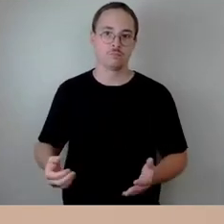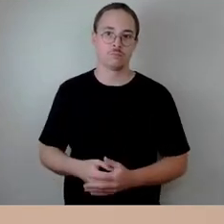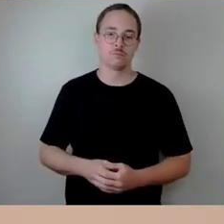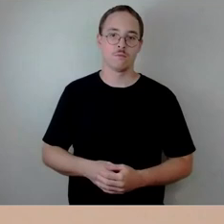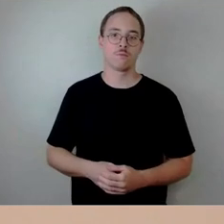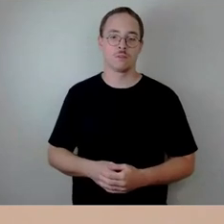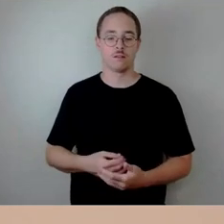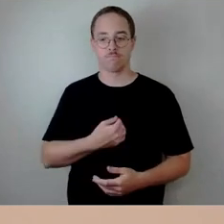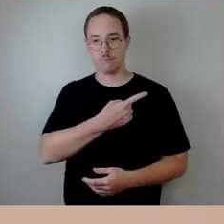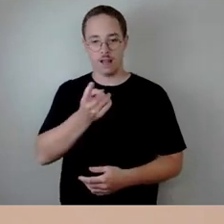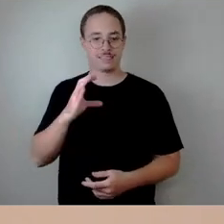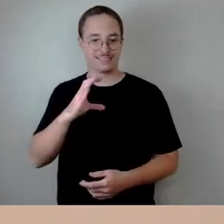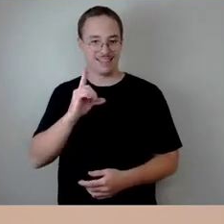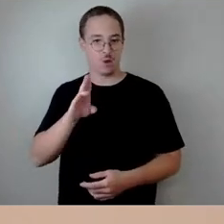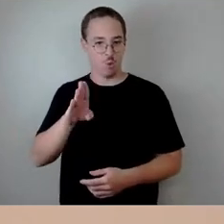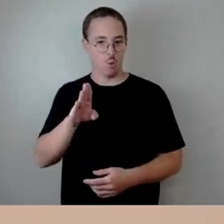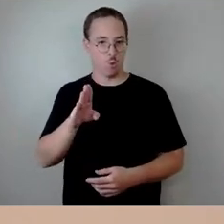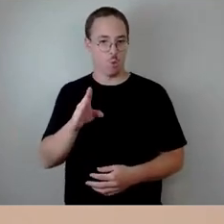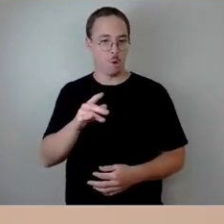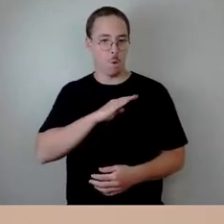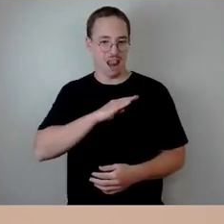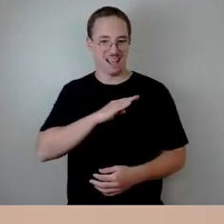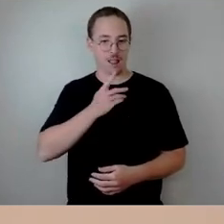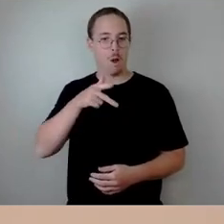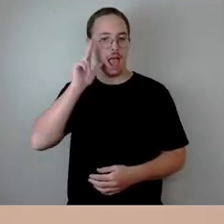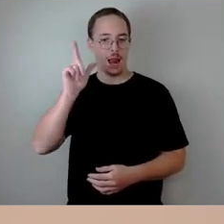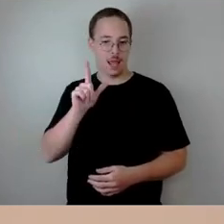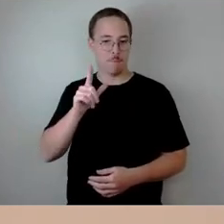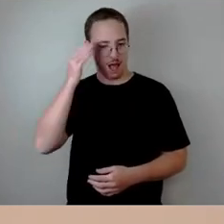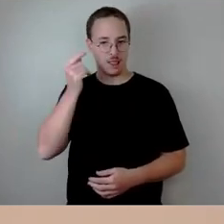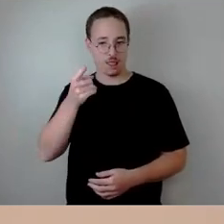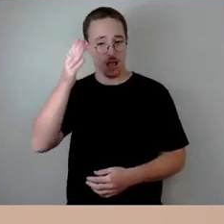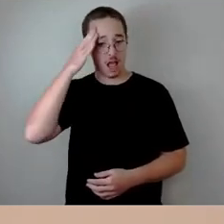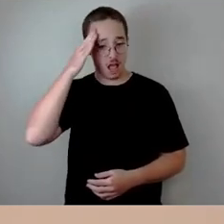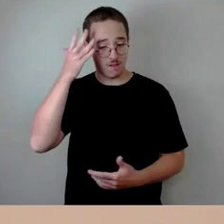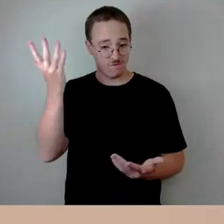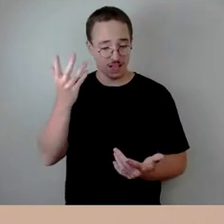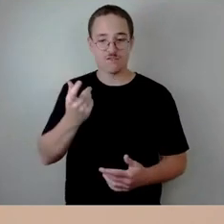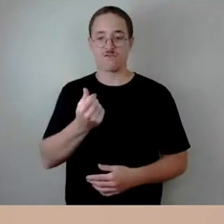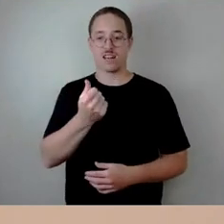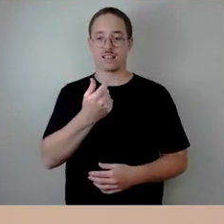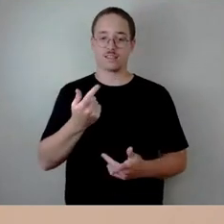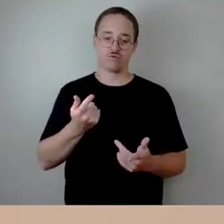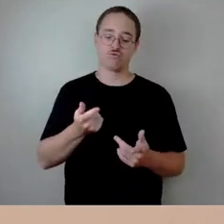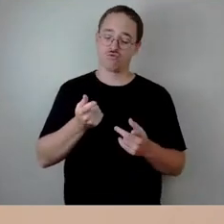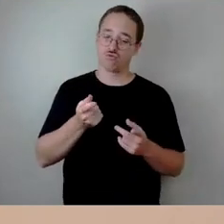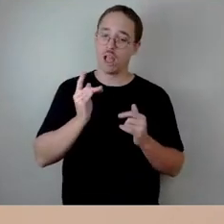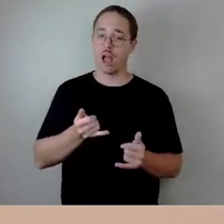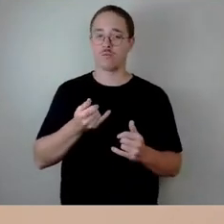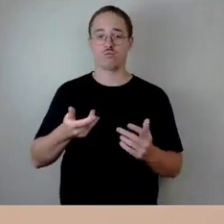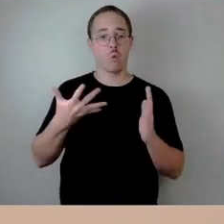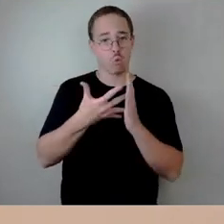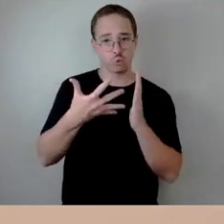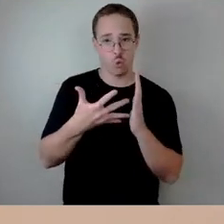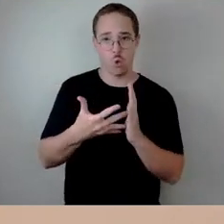Finanzen. Wir kontrollen sehr, sehr differenziert. Wir haben Fachverfahren und können uns an dieser